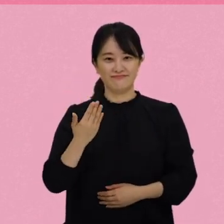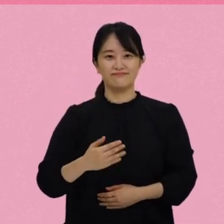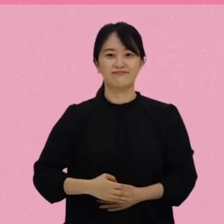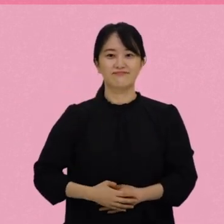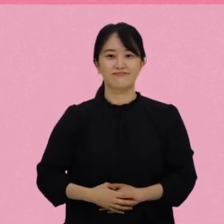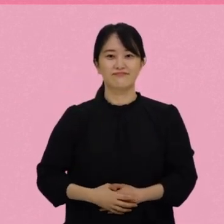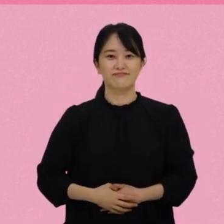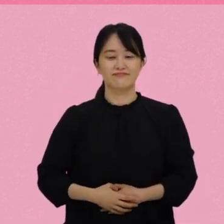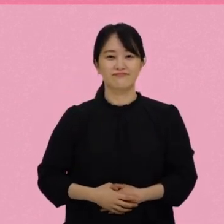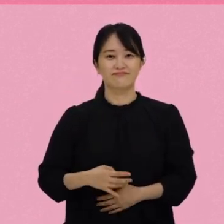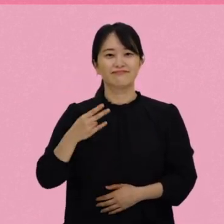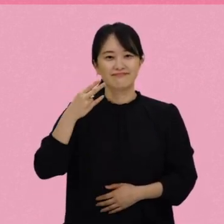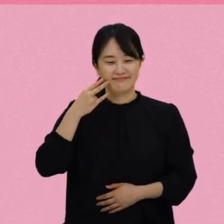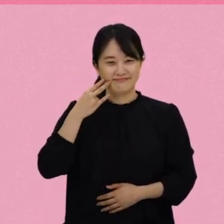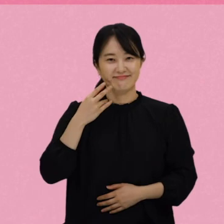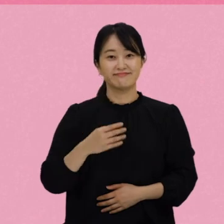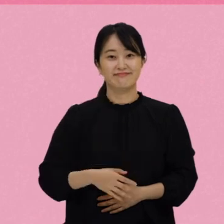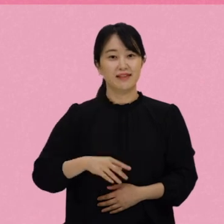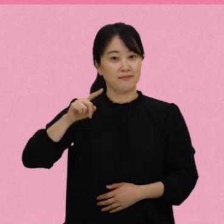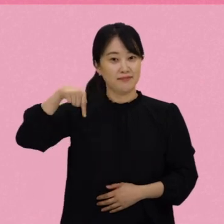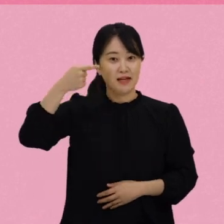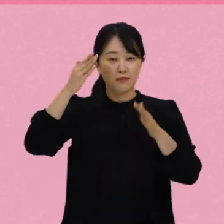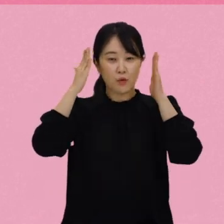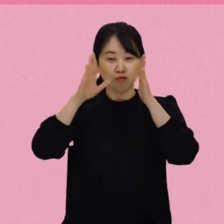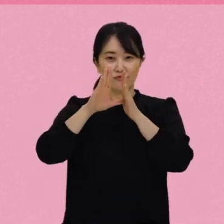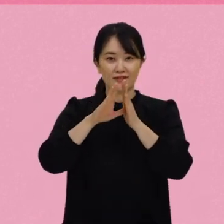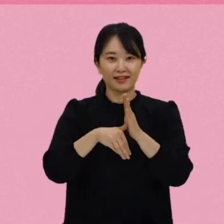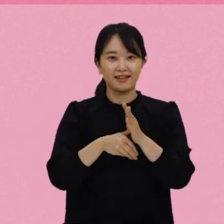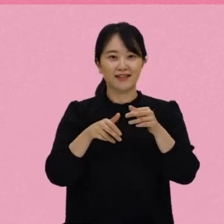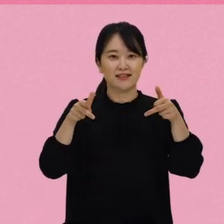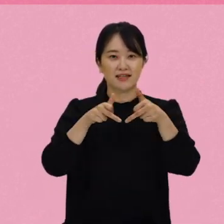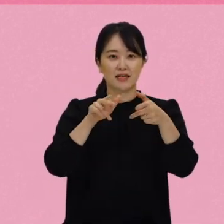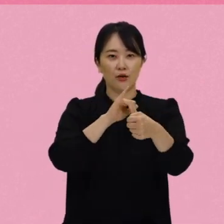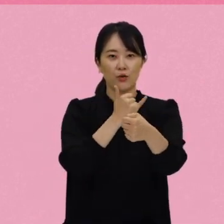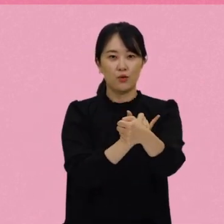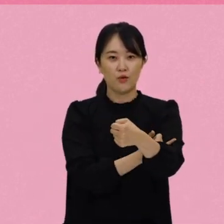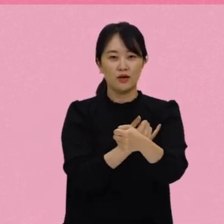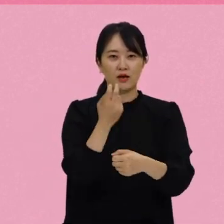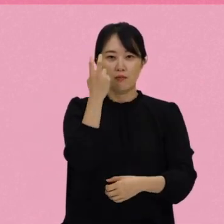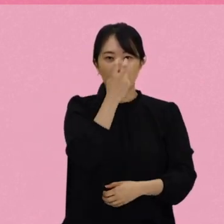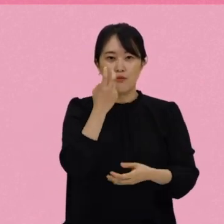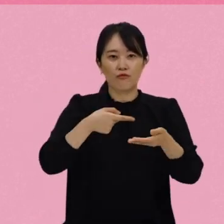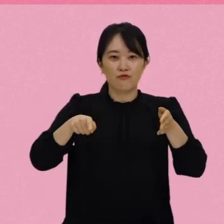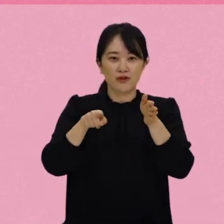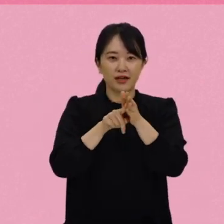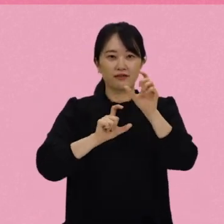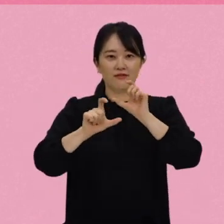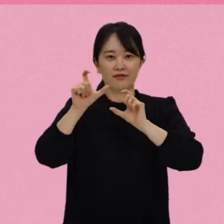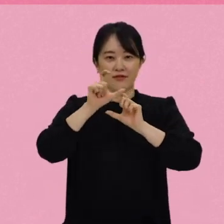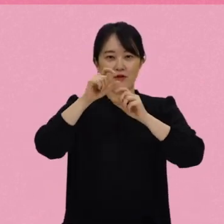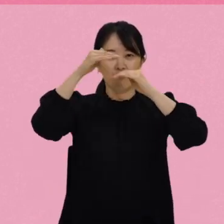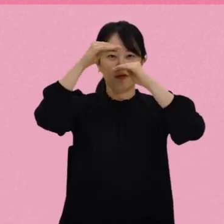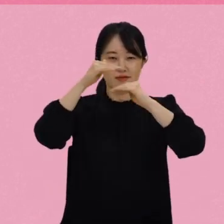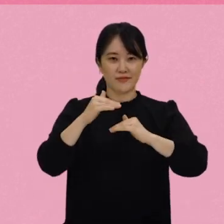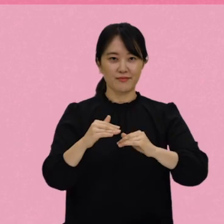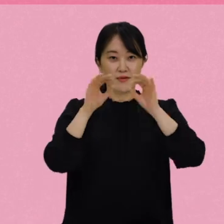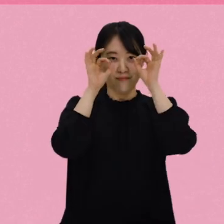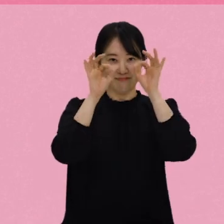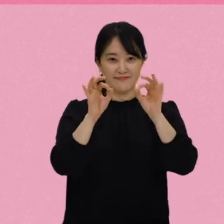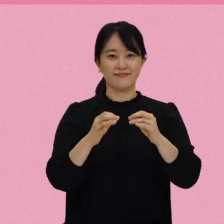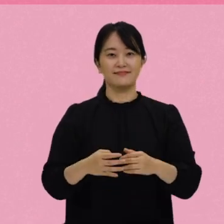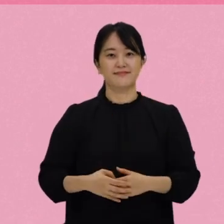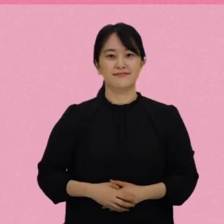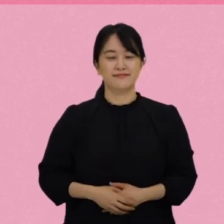네, 그럼 다음 시간부터는 장애인의 권리를 보장하기 위한 더욱 구체적인 내용들을